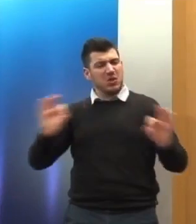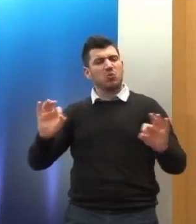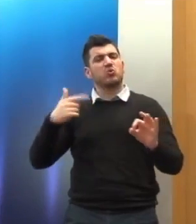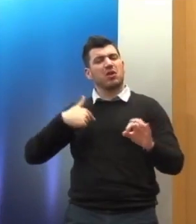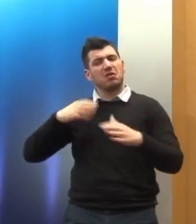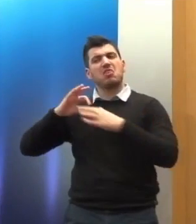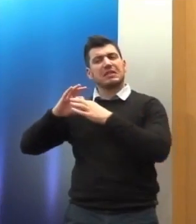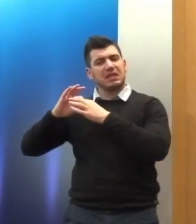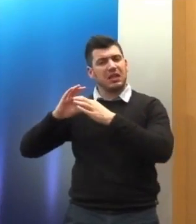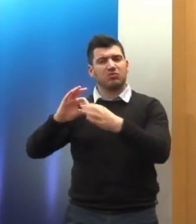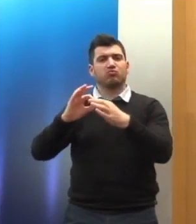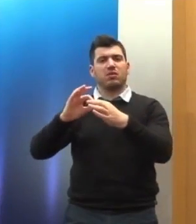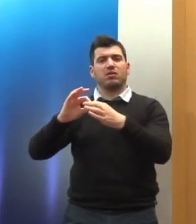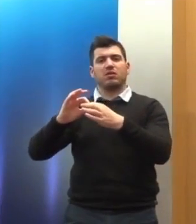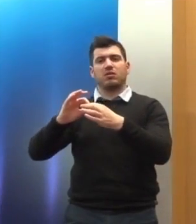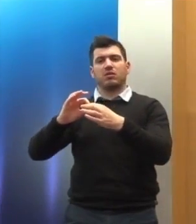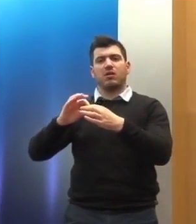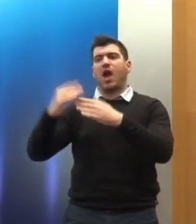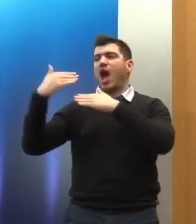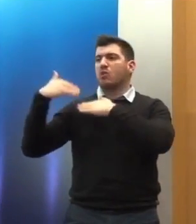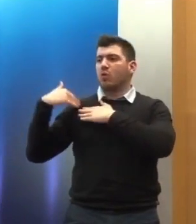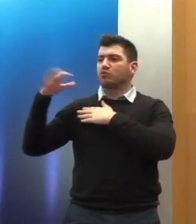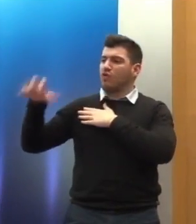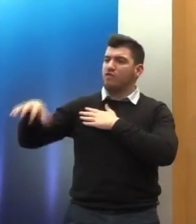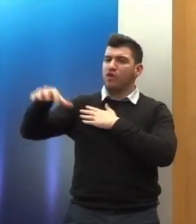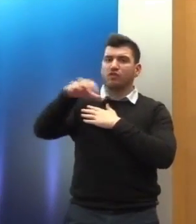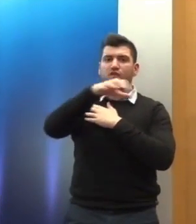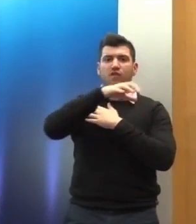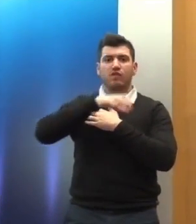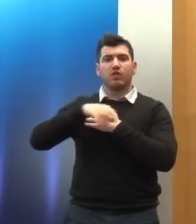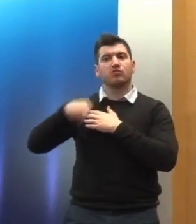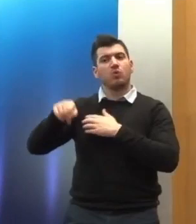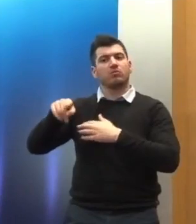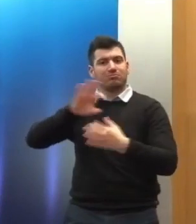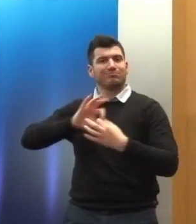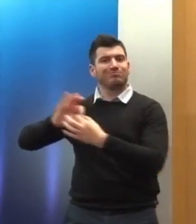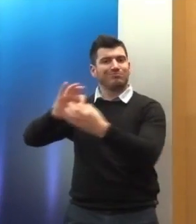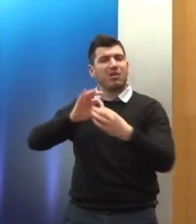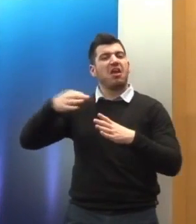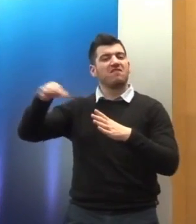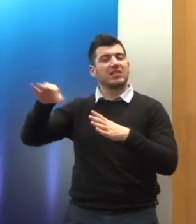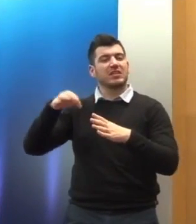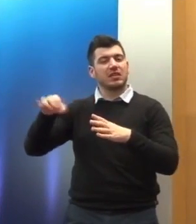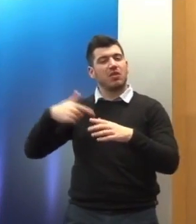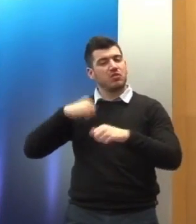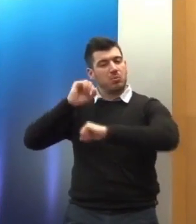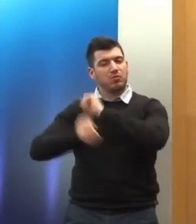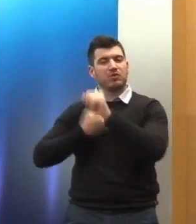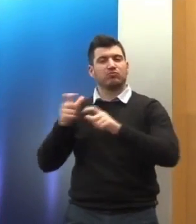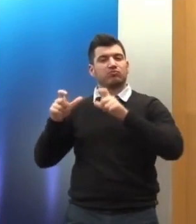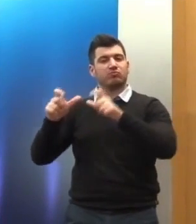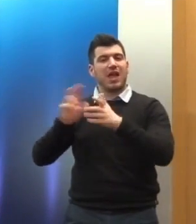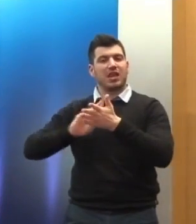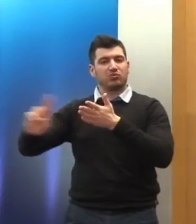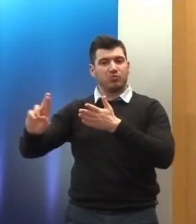υπάρχει από όλους τους αρμόδιους φορείς και θεσμούς μεγάλη ευαισθησία. Υπάρχει το ζήτημα της θεσκευτικής